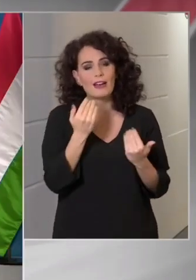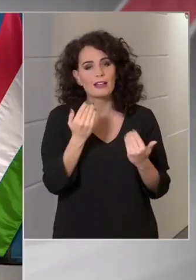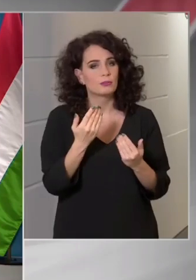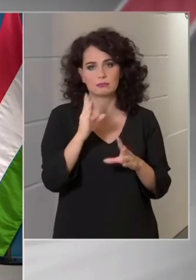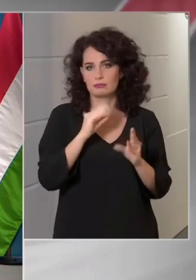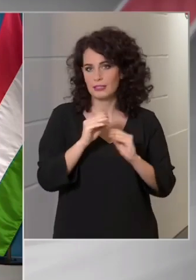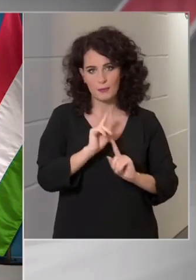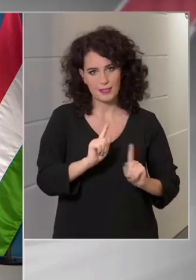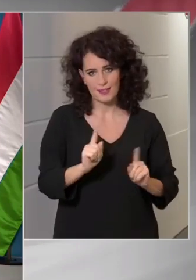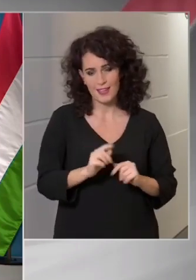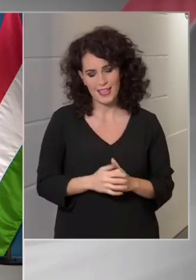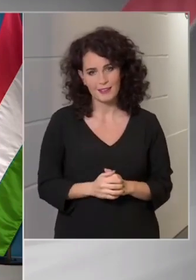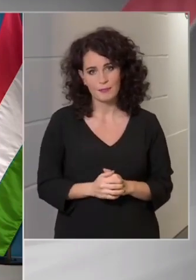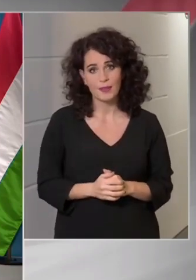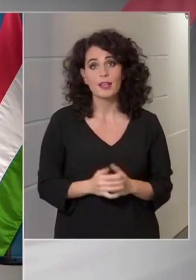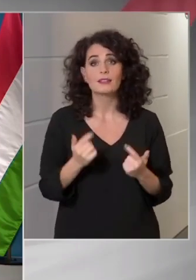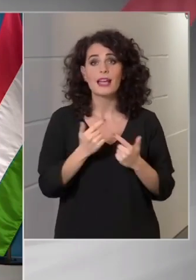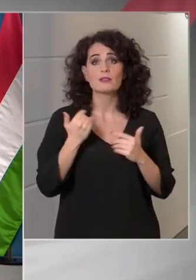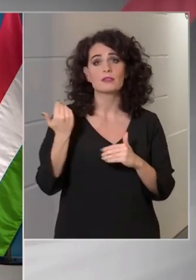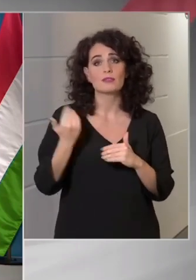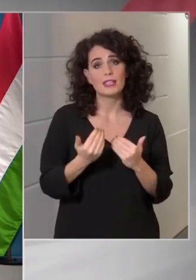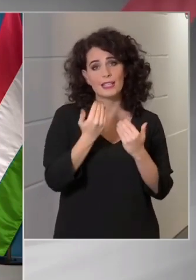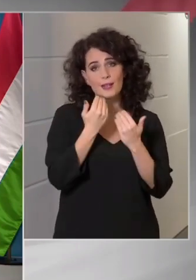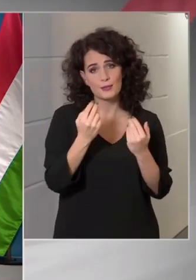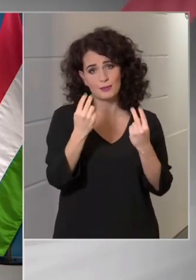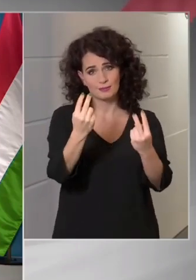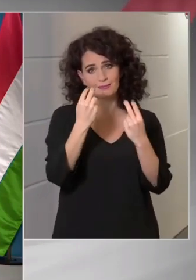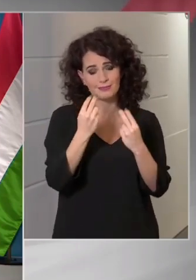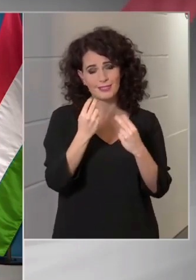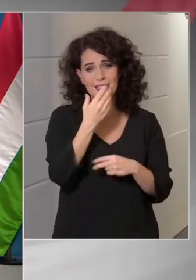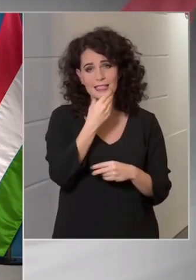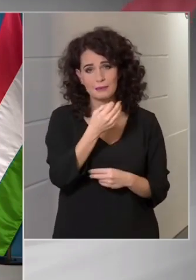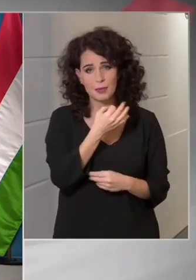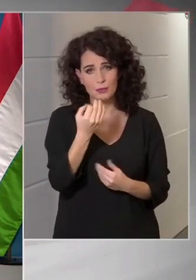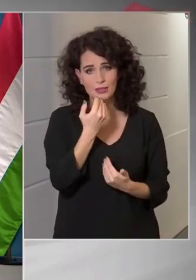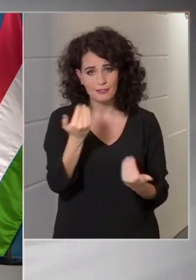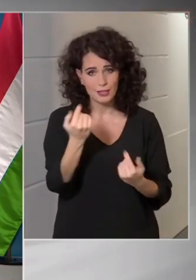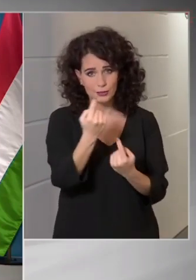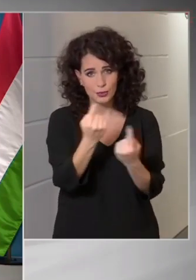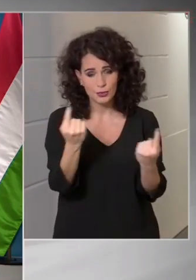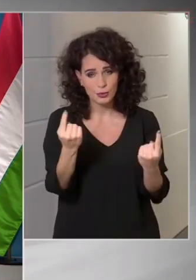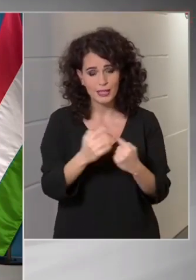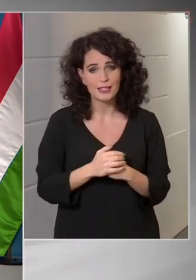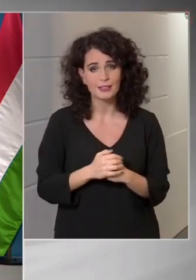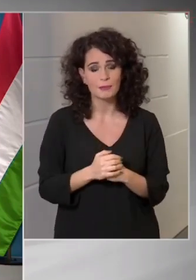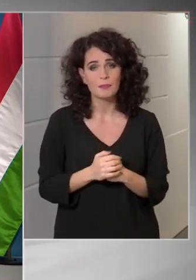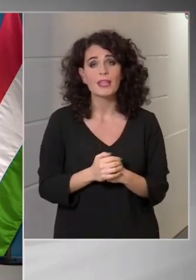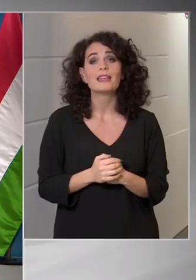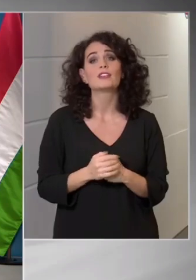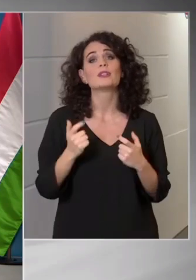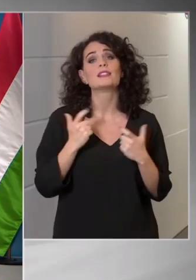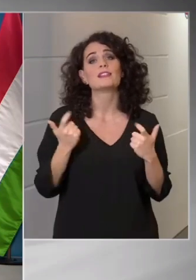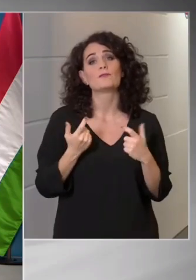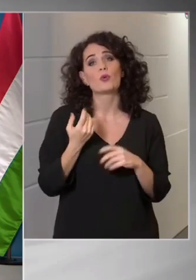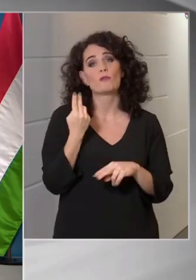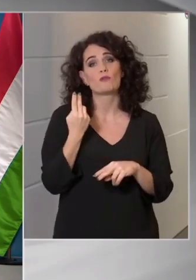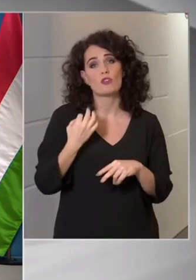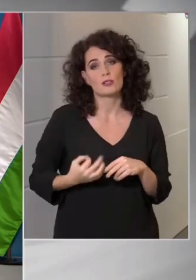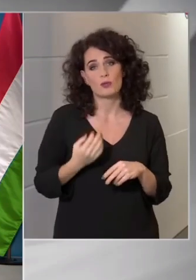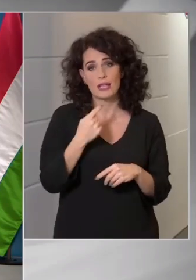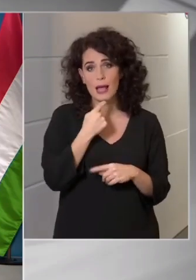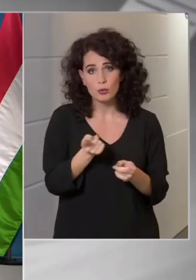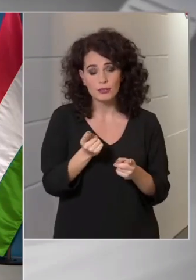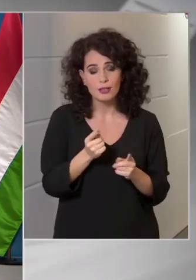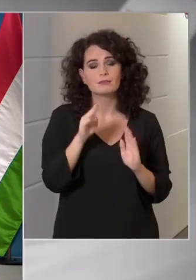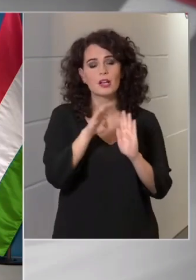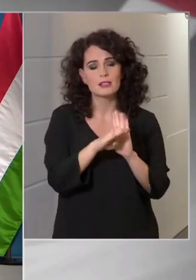Tájékoztatónk végén köszönjük szépen a mai figyelmüket, további szép napot kívánunk önöknek, és ahogy tiszti főorvosasszony is elmondta, a szabályok